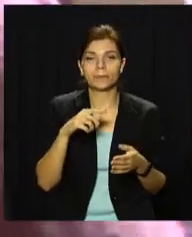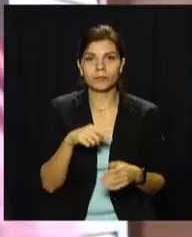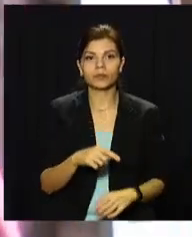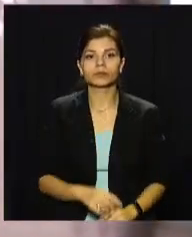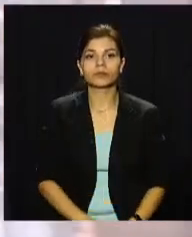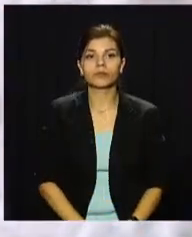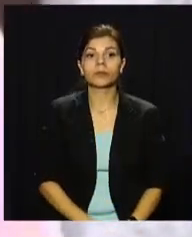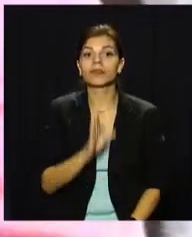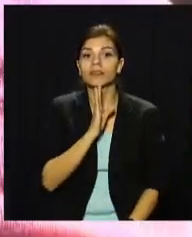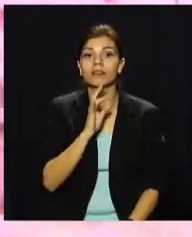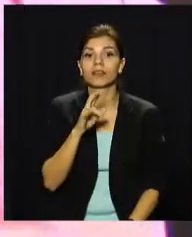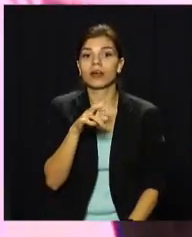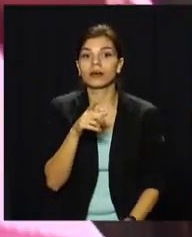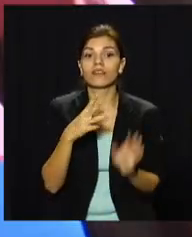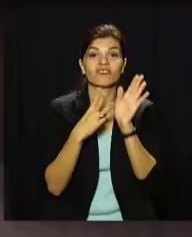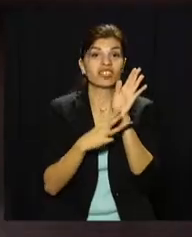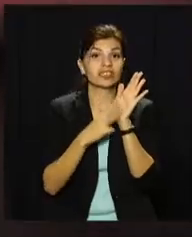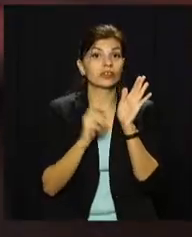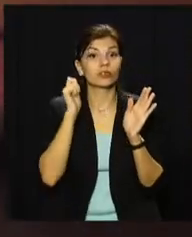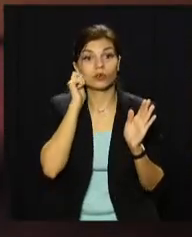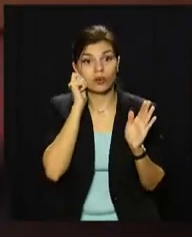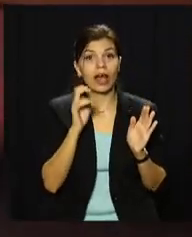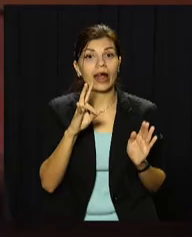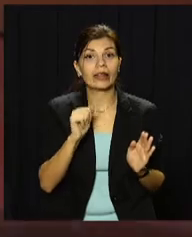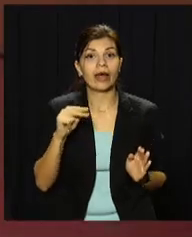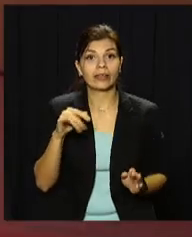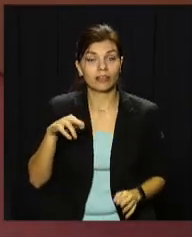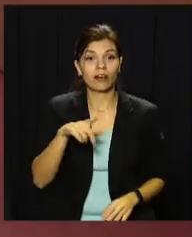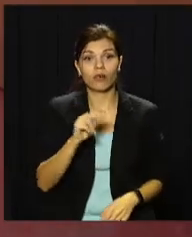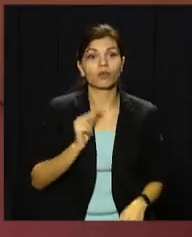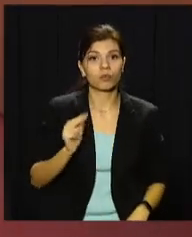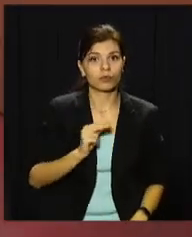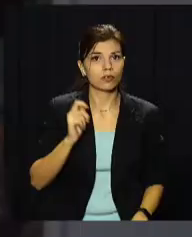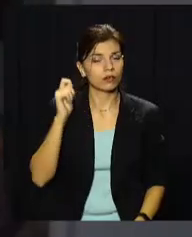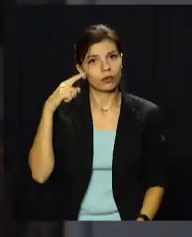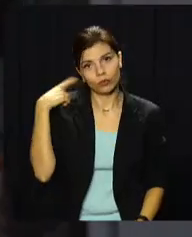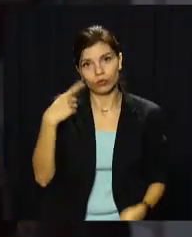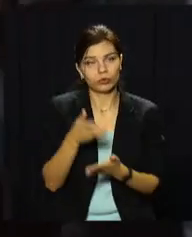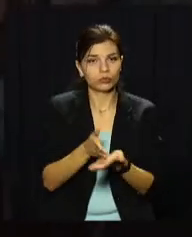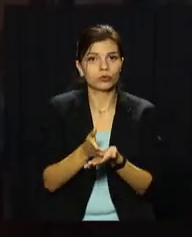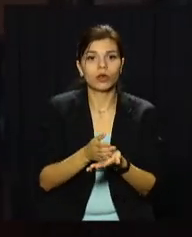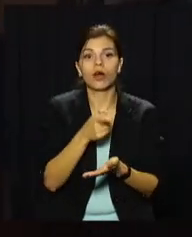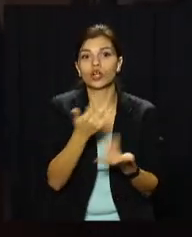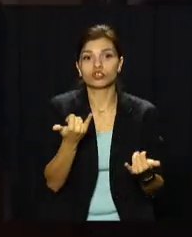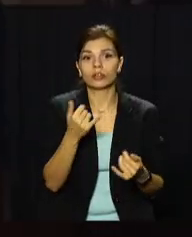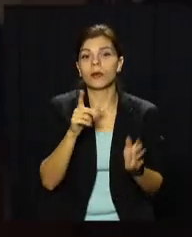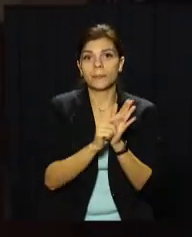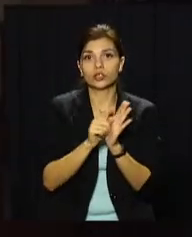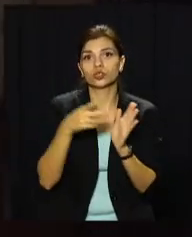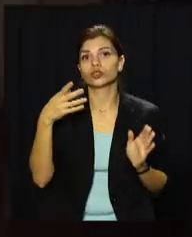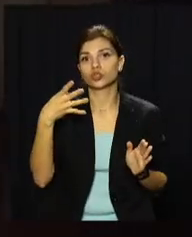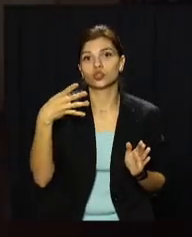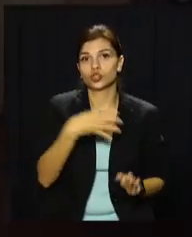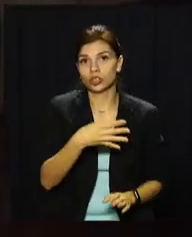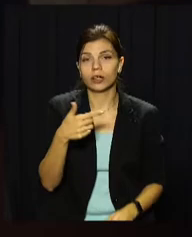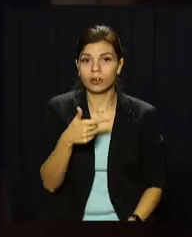Надії Константинівні 80 років. Вона пропрацювала майже півстоліття. Зараз її пенсія – 4 тисячі гривень.